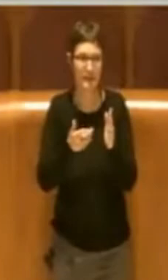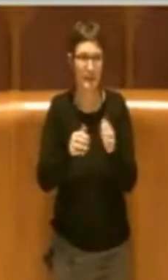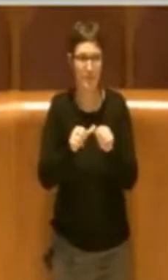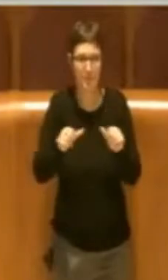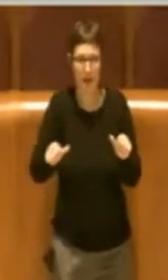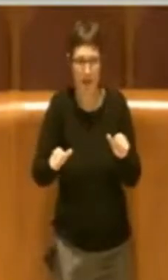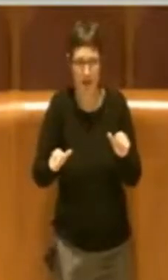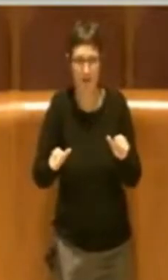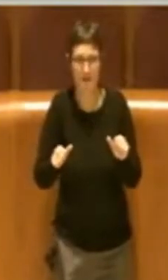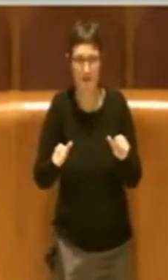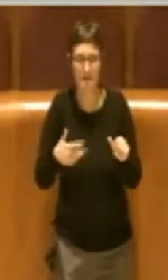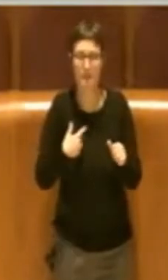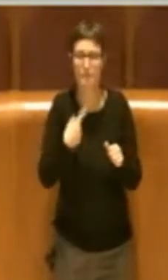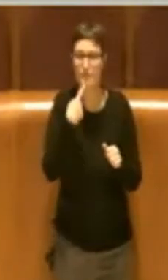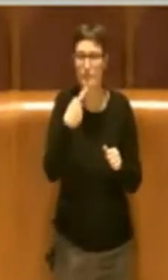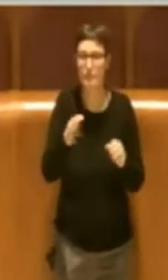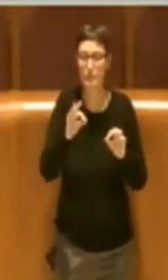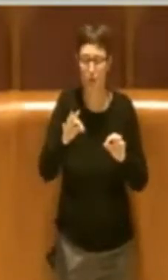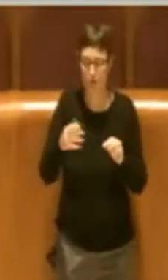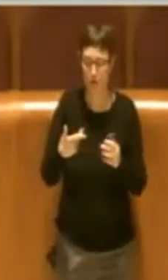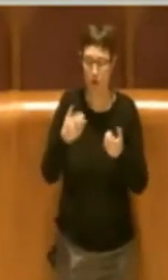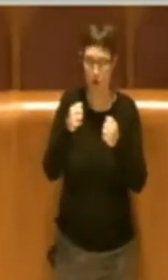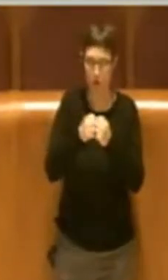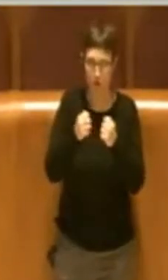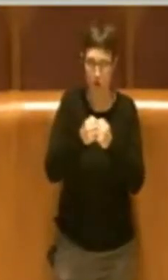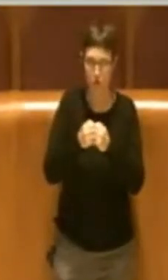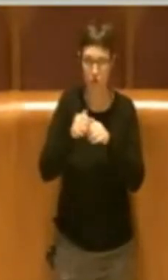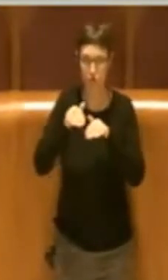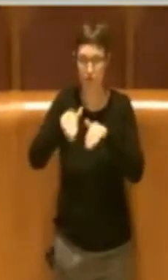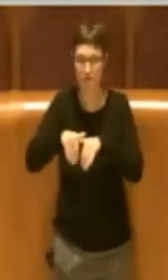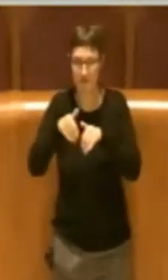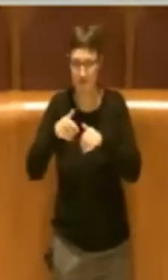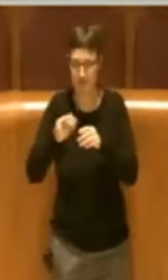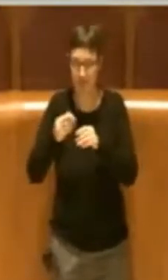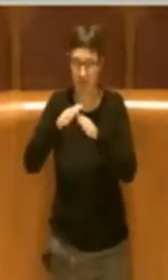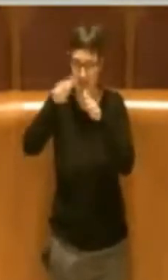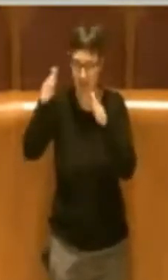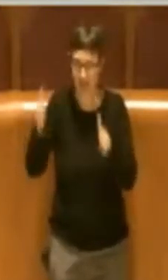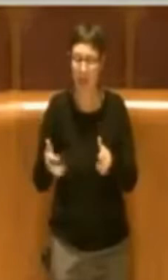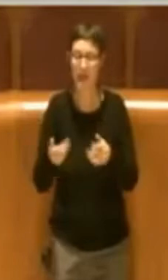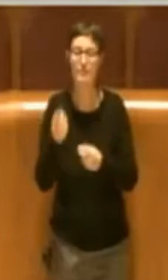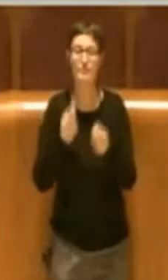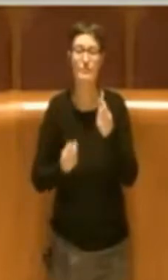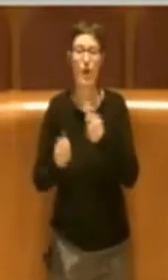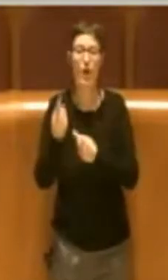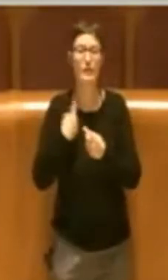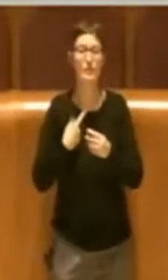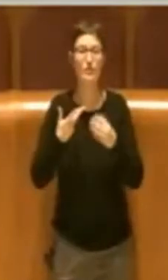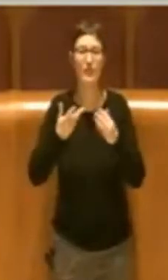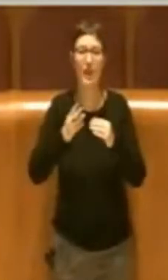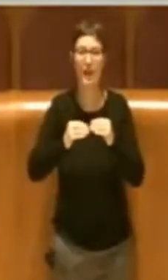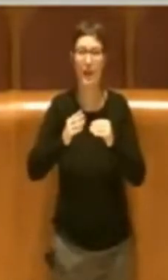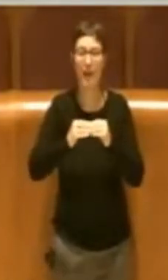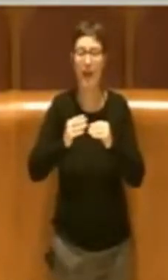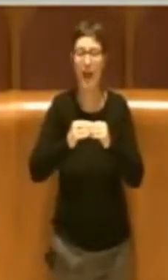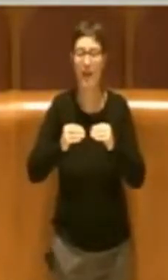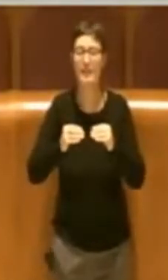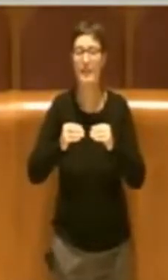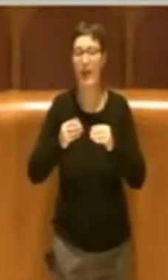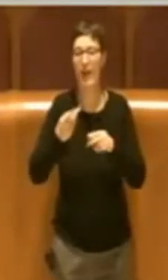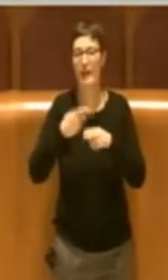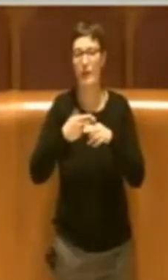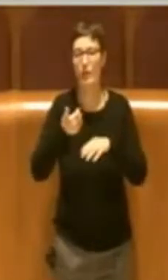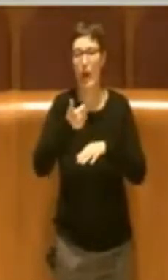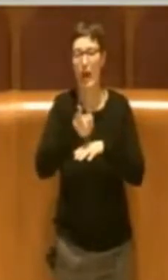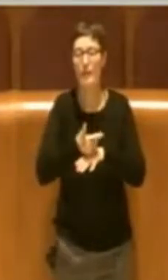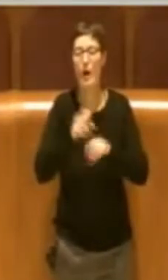rocce da scavo provenienti da cantieri di Roma Capitale che sono utili per altri siti